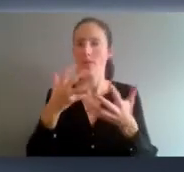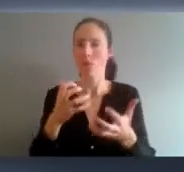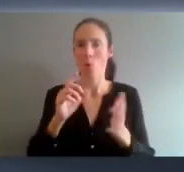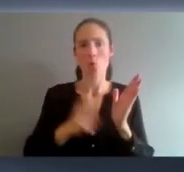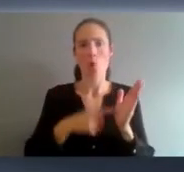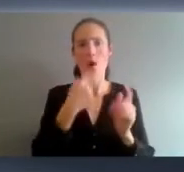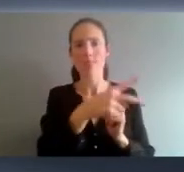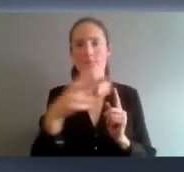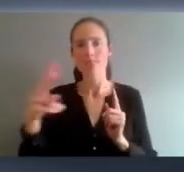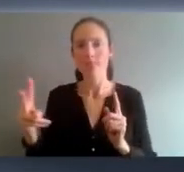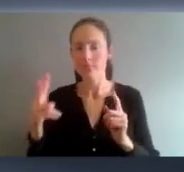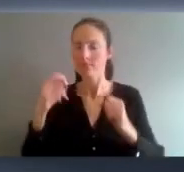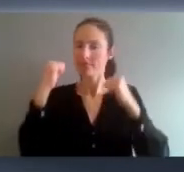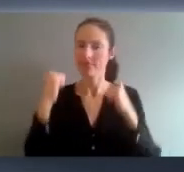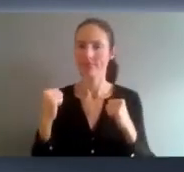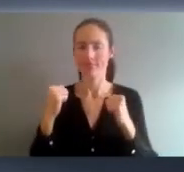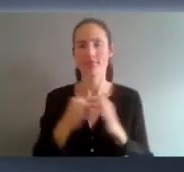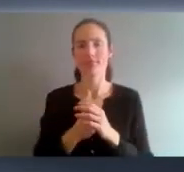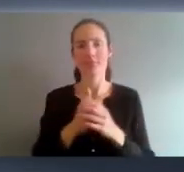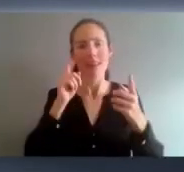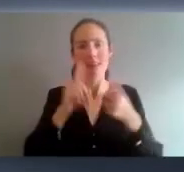dans tous les domaines de la société.